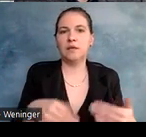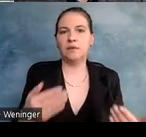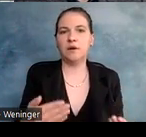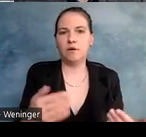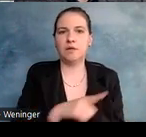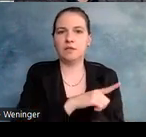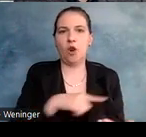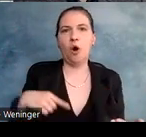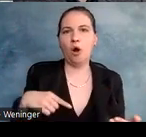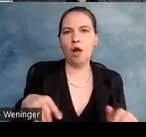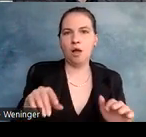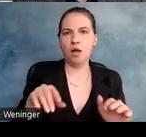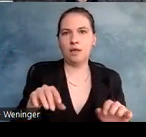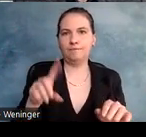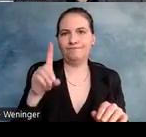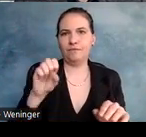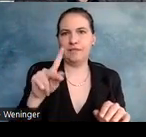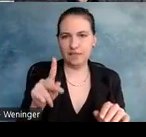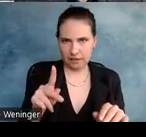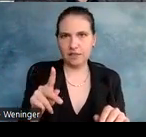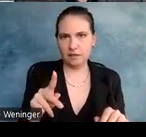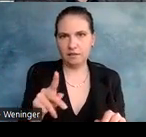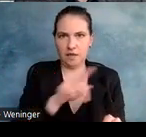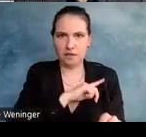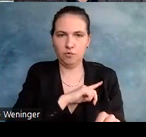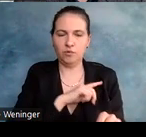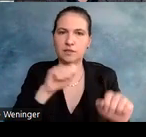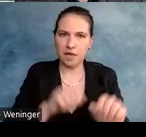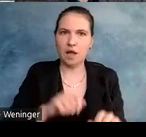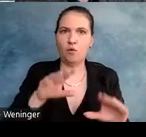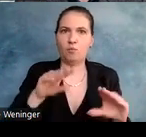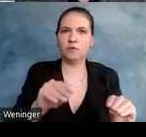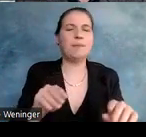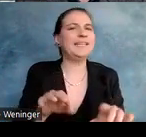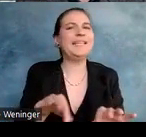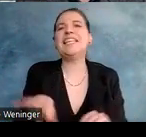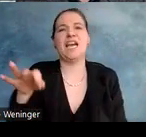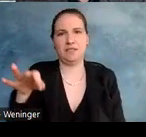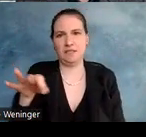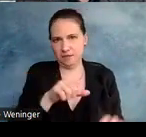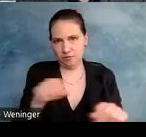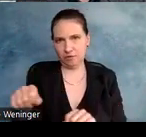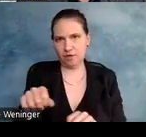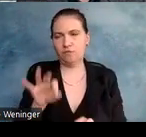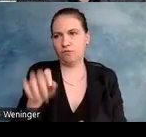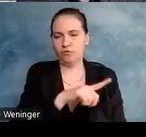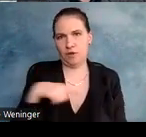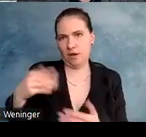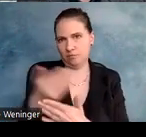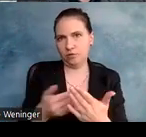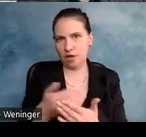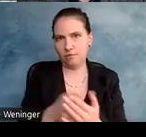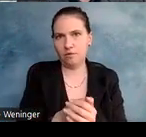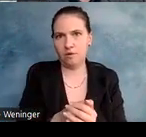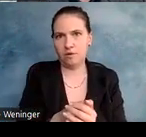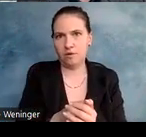Longdesk-Attribut und das kann man verwenden, aber das sollte nicht die einzige Art und Weise sein, wie man so eine lange Beschreibung erreichen kann, weil